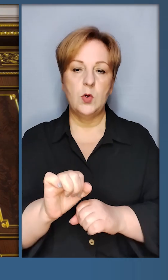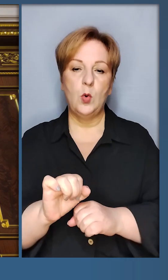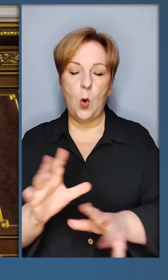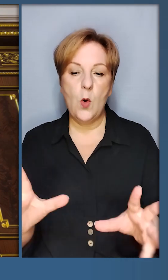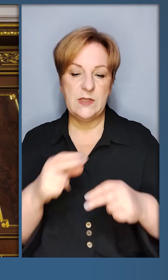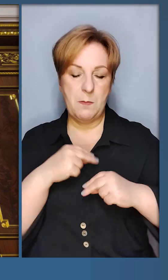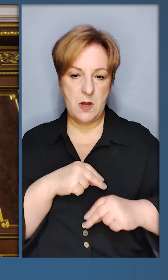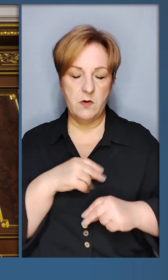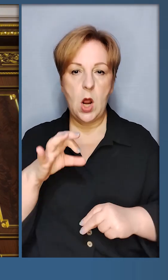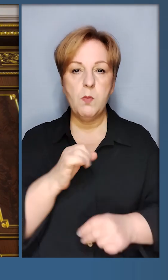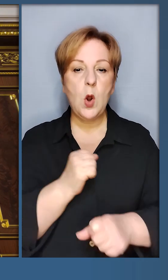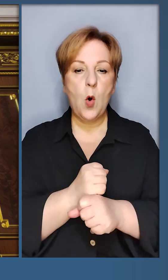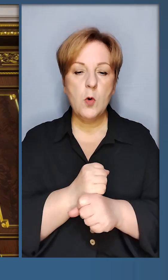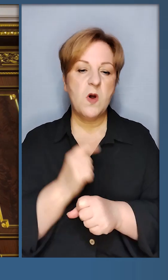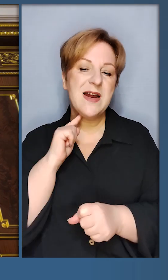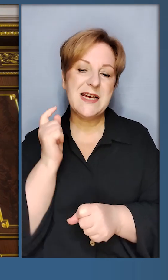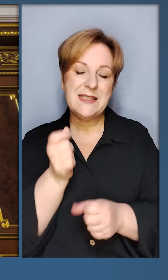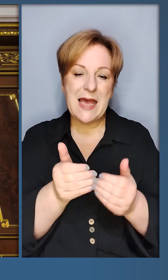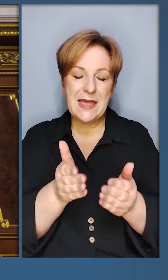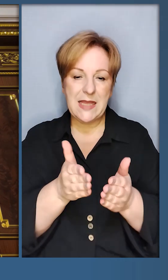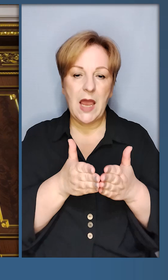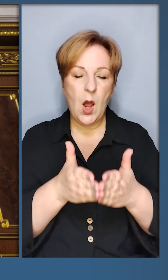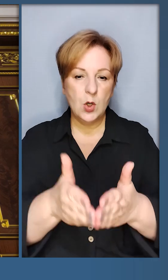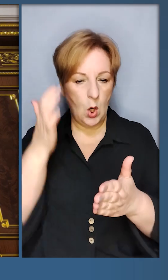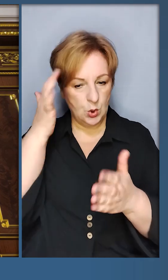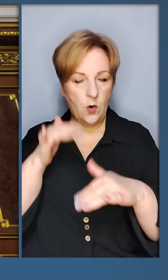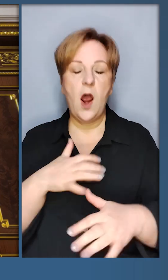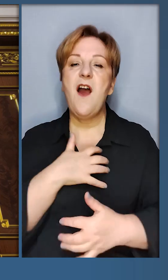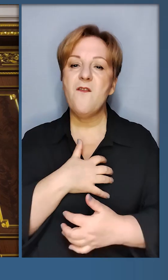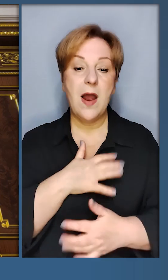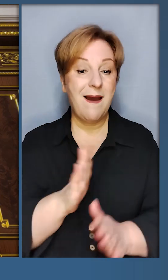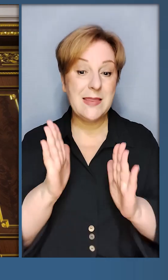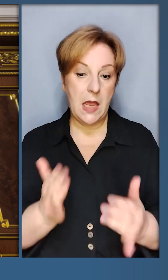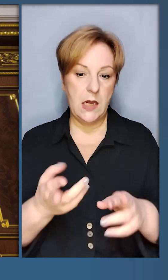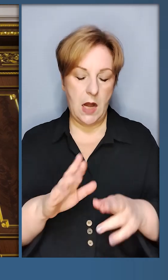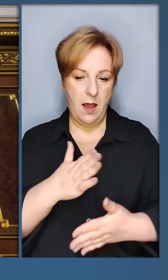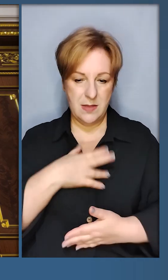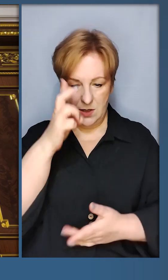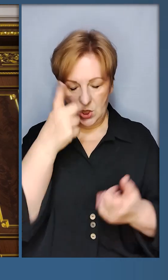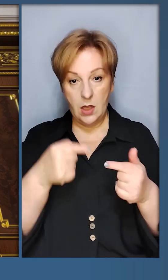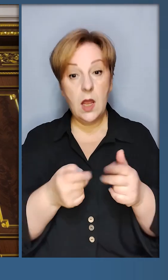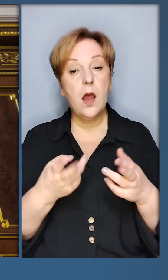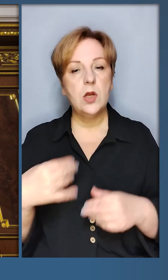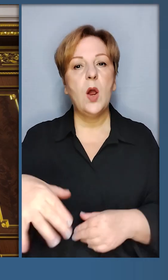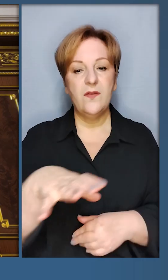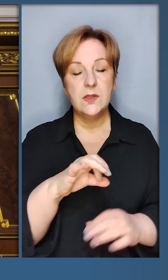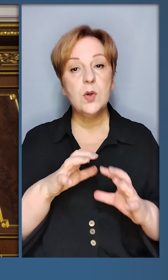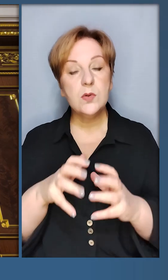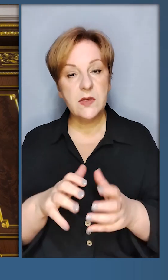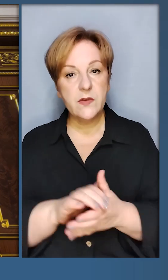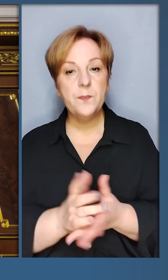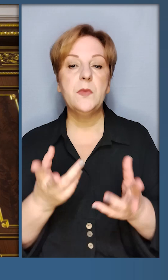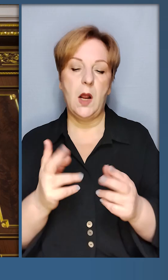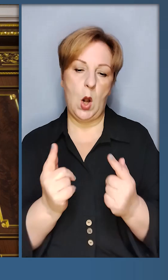співпрацю, про роботу зернових коридорів в Чорному морі. Це важливо не лише для нашої держави, а для усього